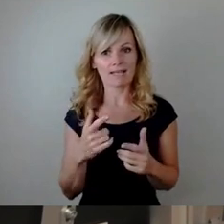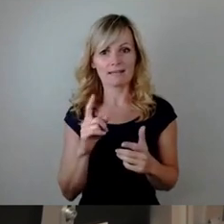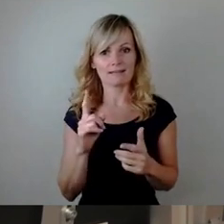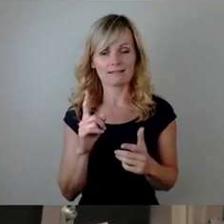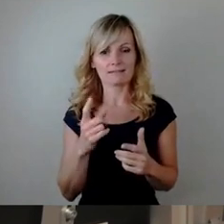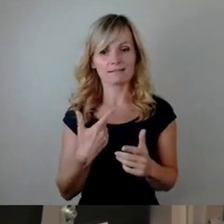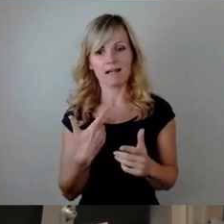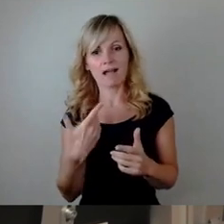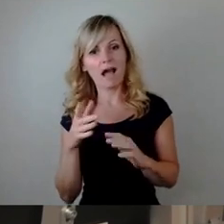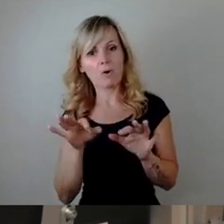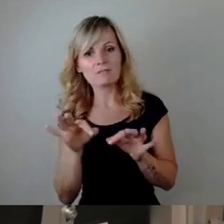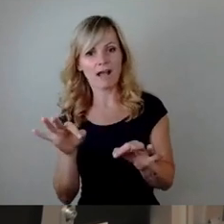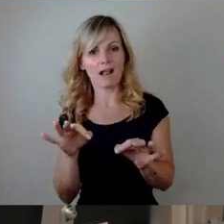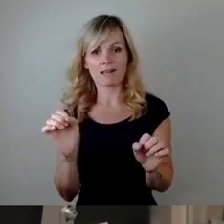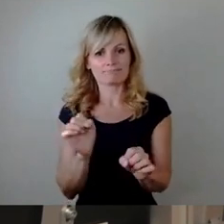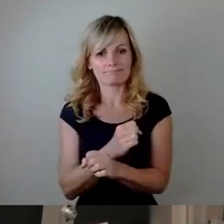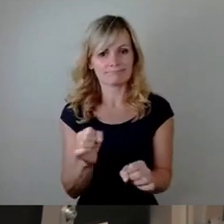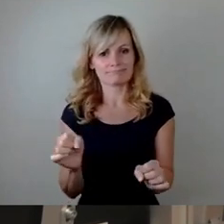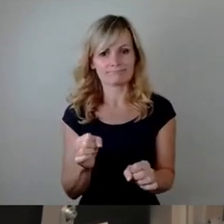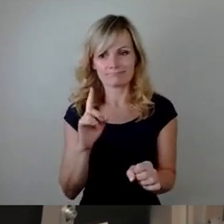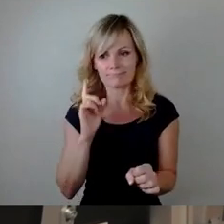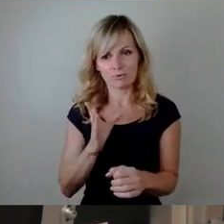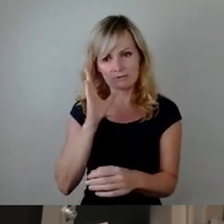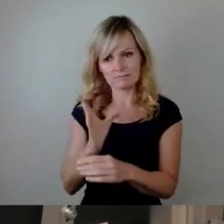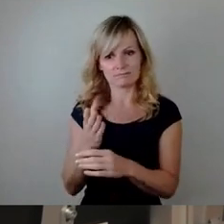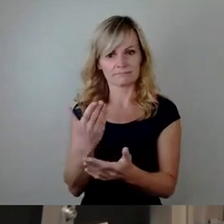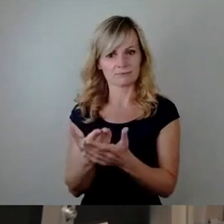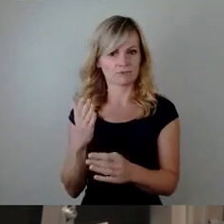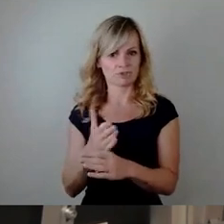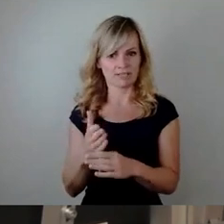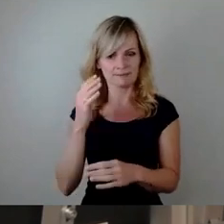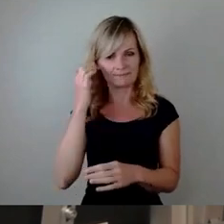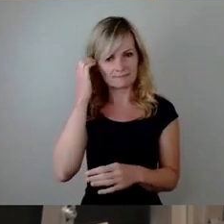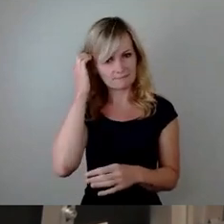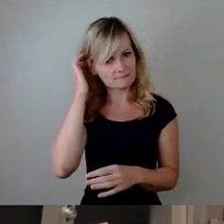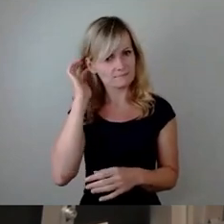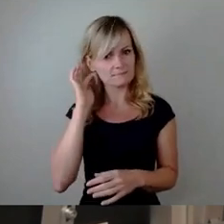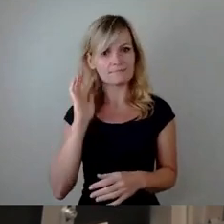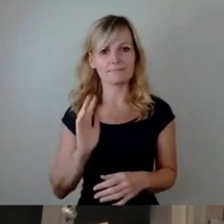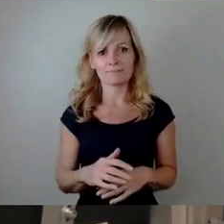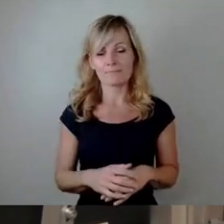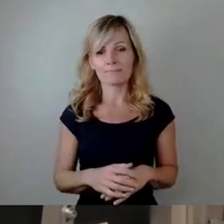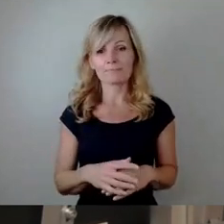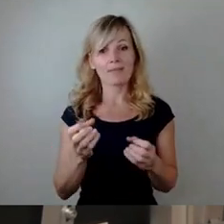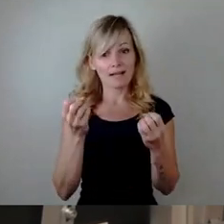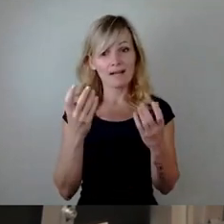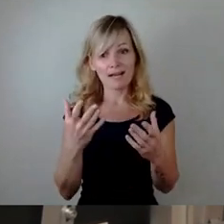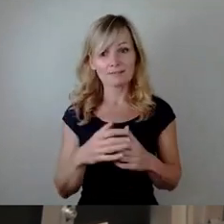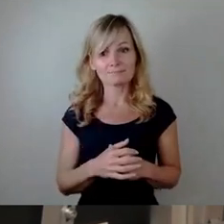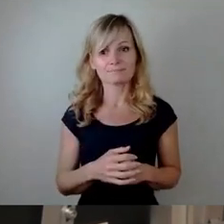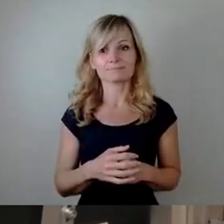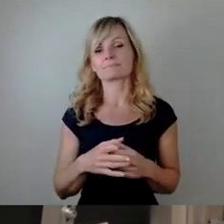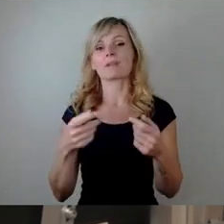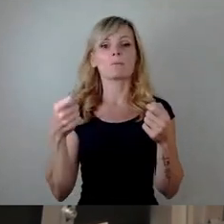Was uns aber im Klaren, oder worüber wir uns im Klaren sein müssen, ist, bei aller Diskussion, ja, der Bund bestellt, das Land bestellt, irgendjemand anders